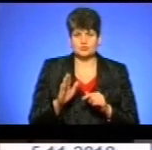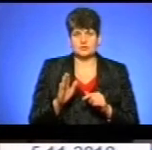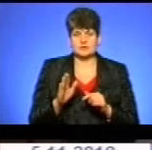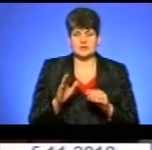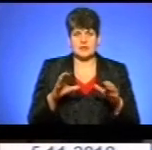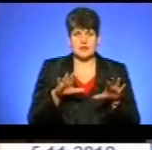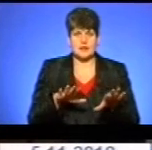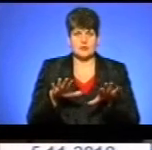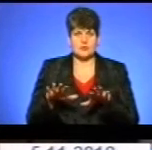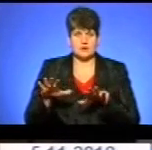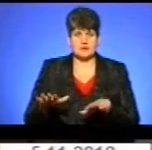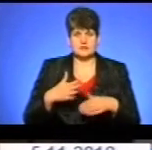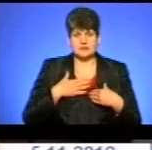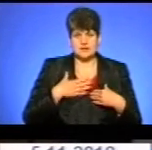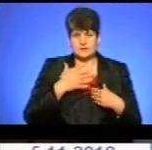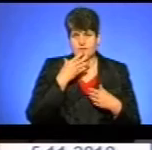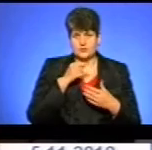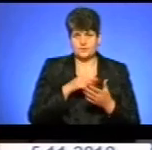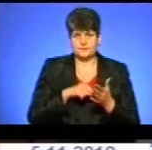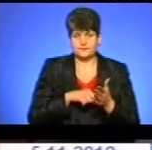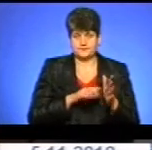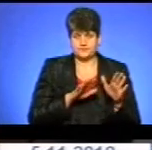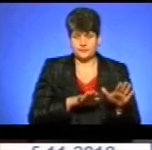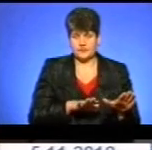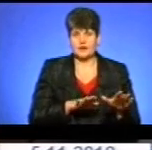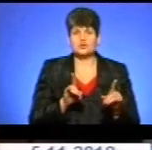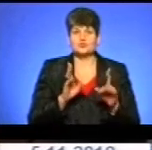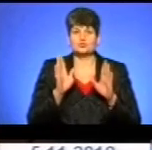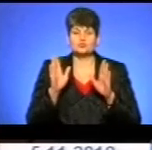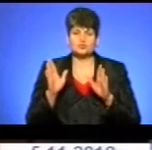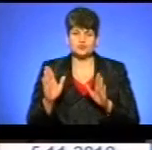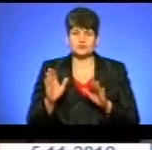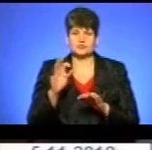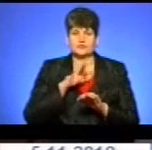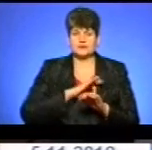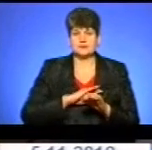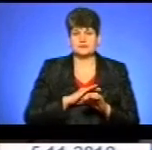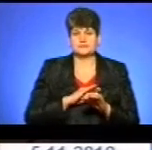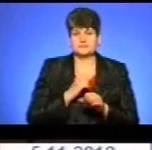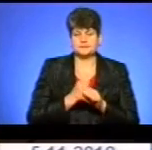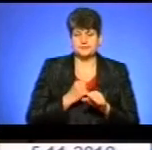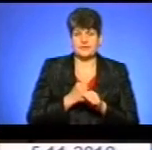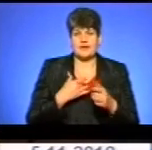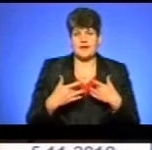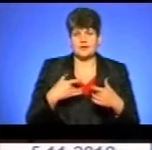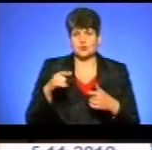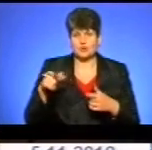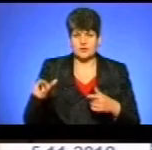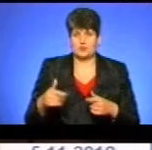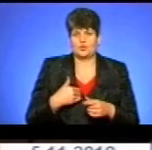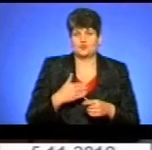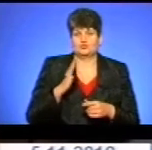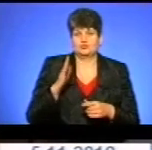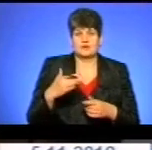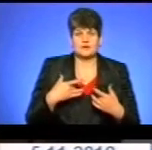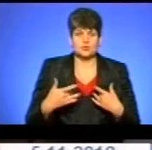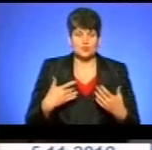локаціях нашого фейного міста, і що будуть сиділені актори, котрі або є акторами, котрі прагнуть стати